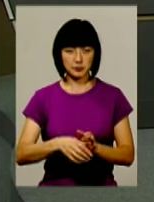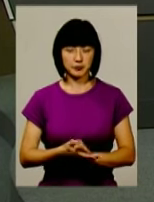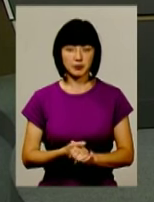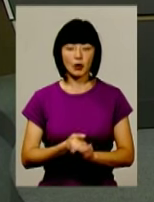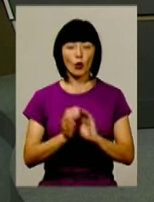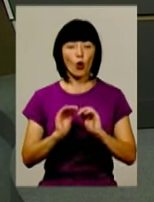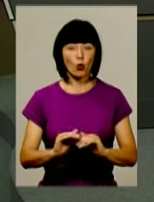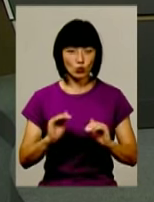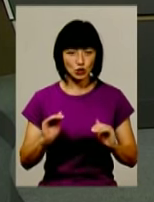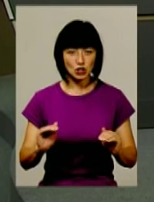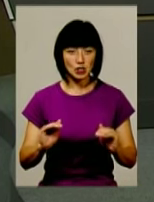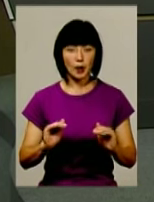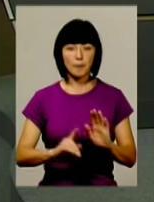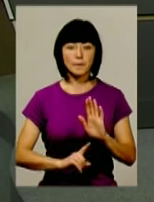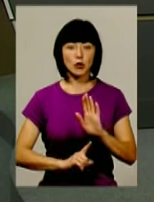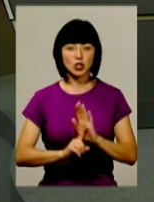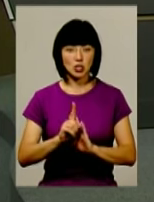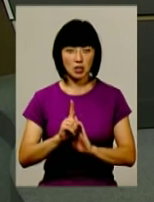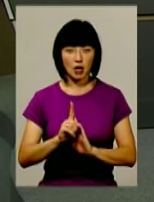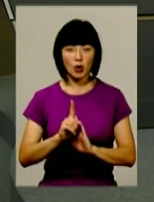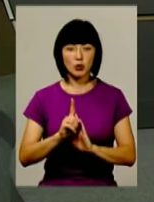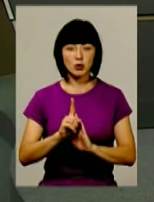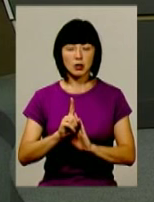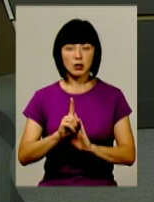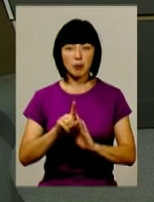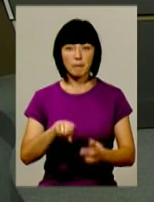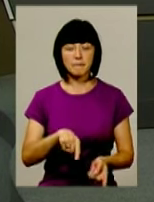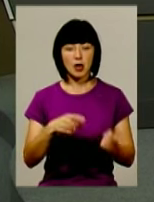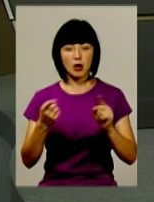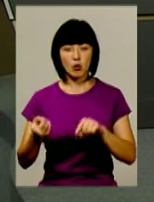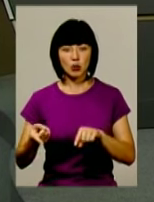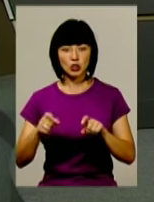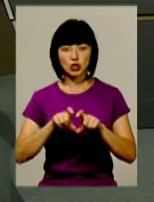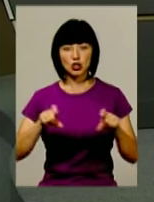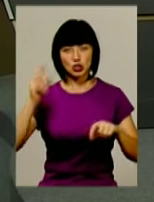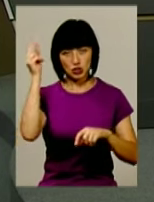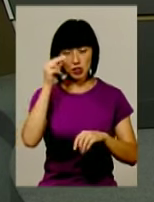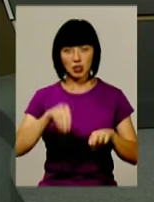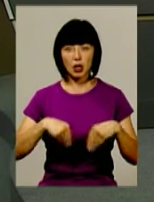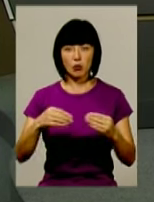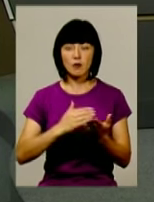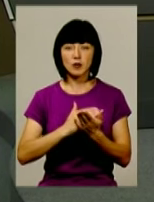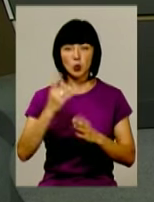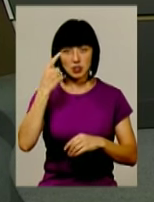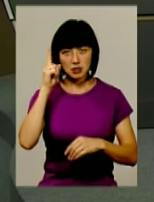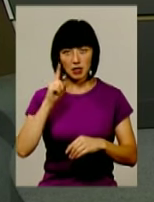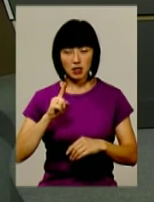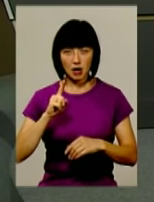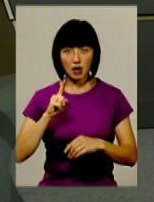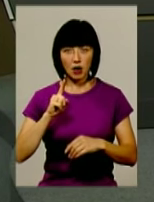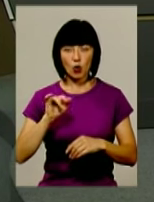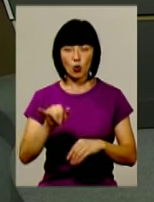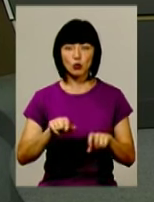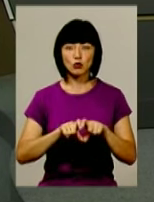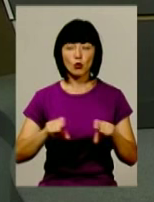Учні починають переходити із шкіл, які дають дійсно високі знання, у